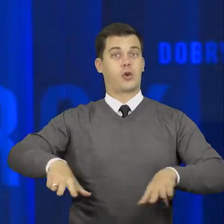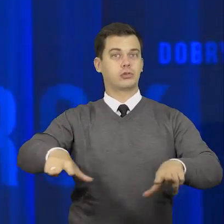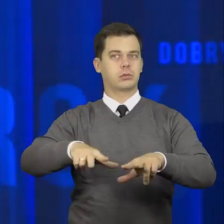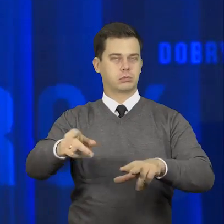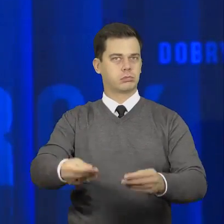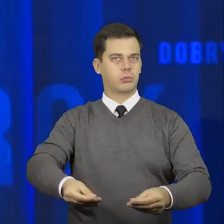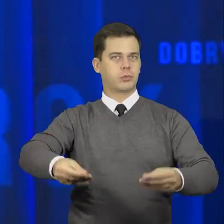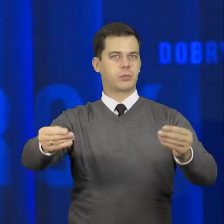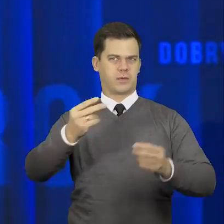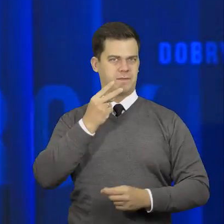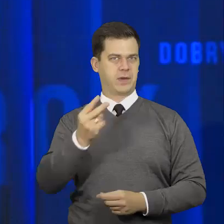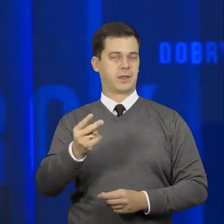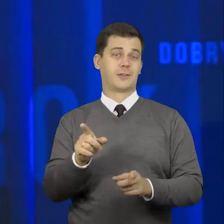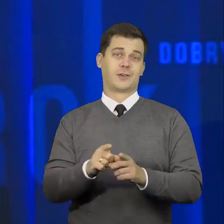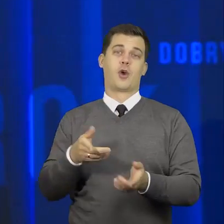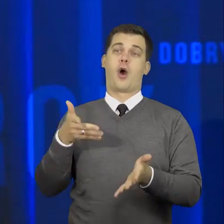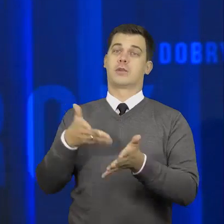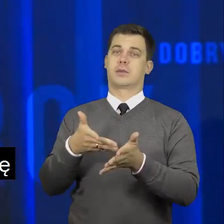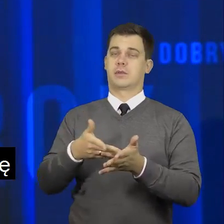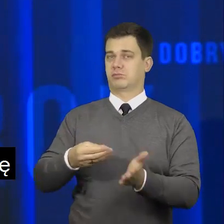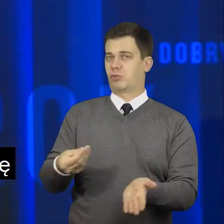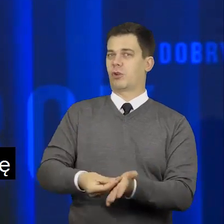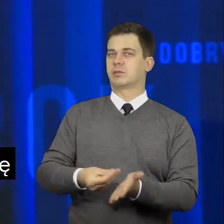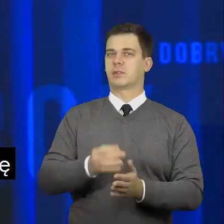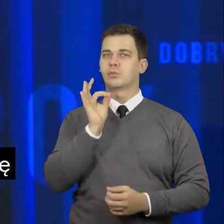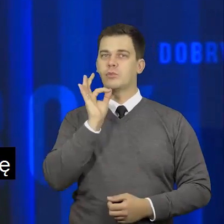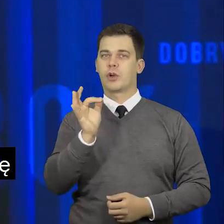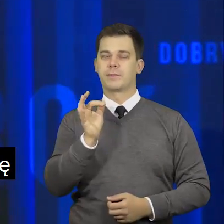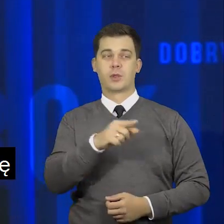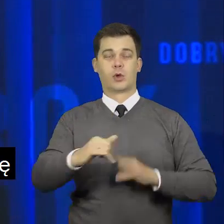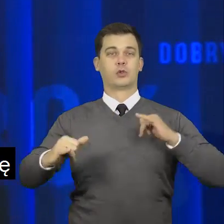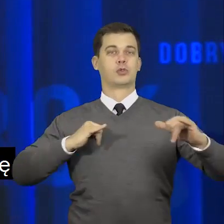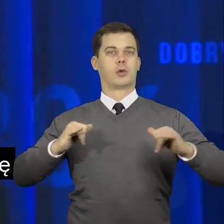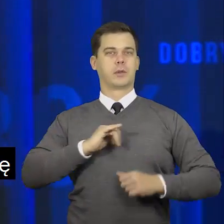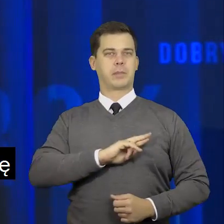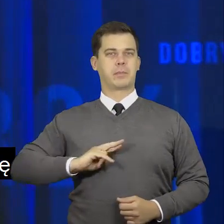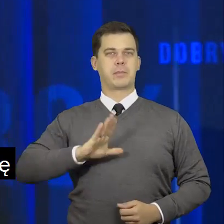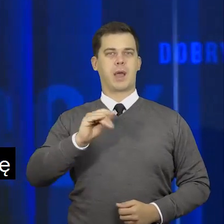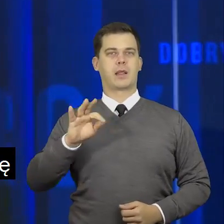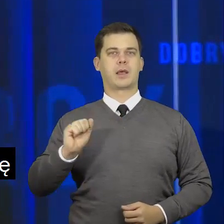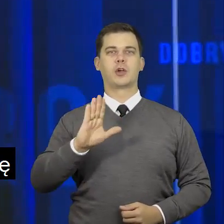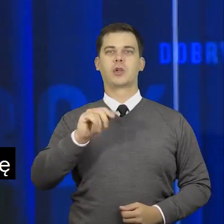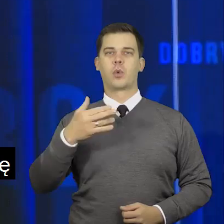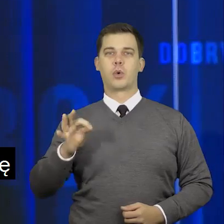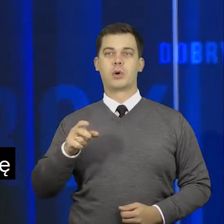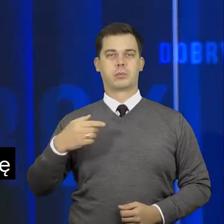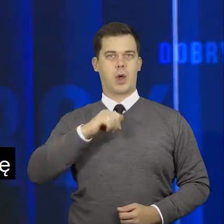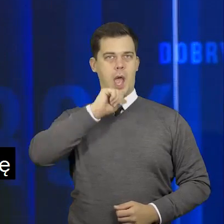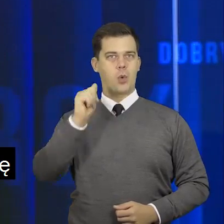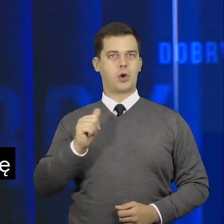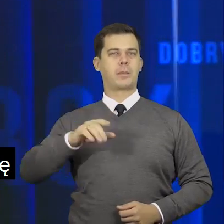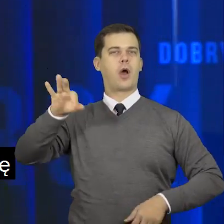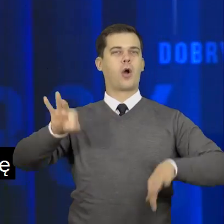są zauważane i doceniane. Rząd premier Beaty Szydło otrzymał Nagrodę